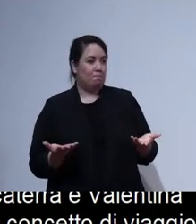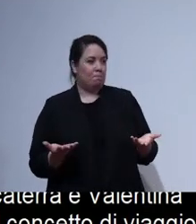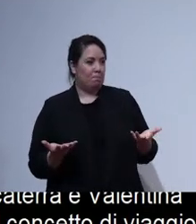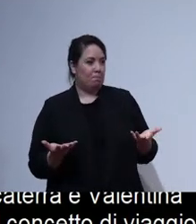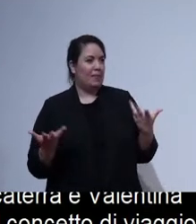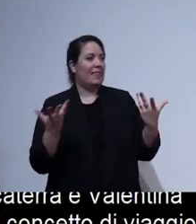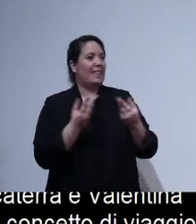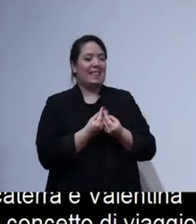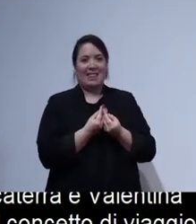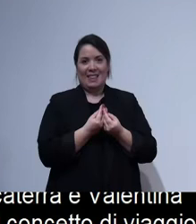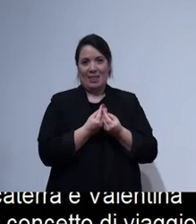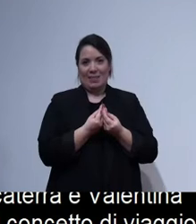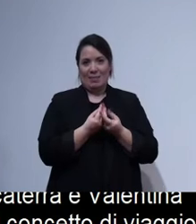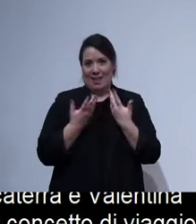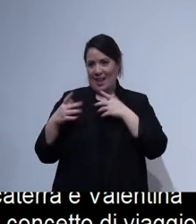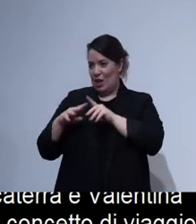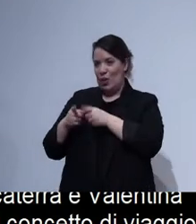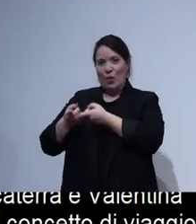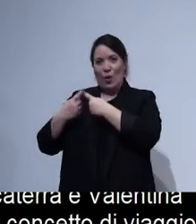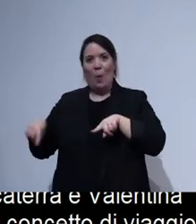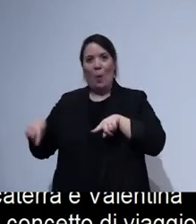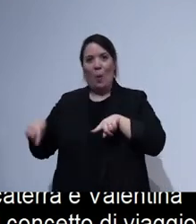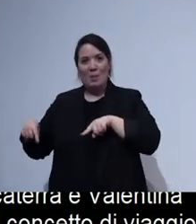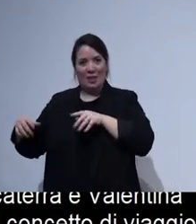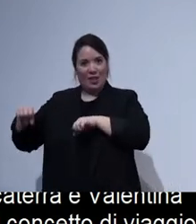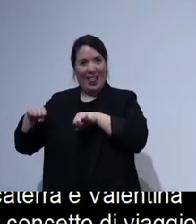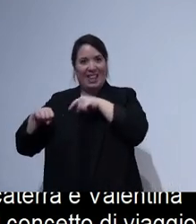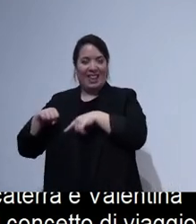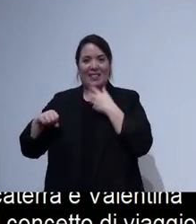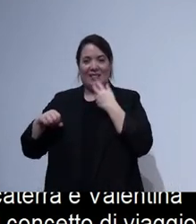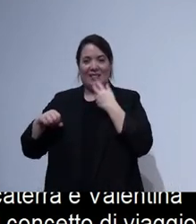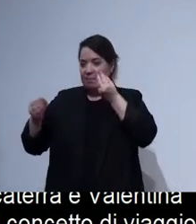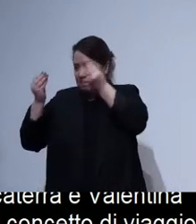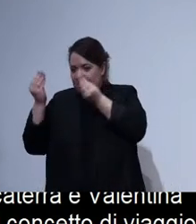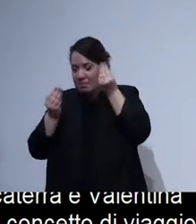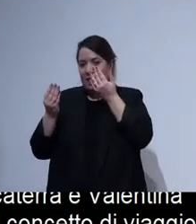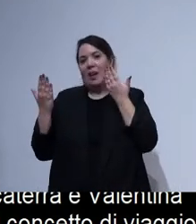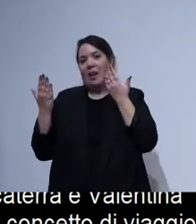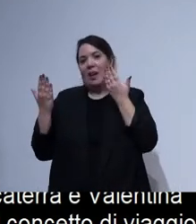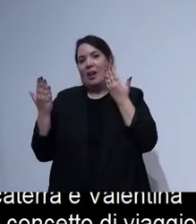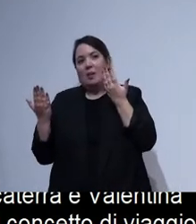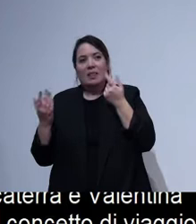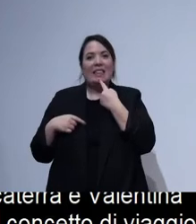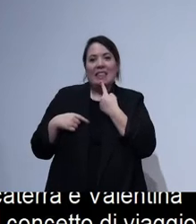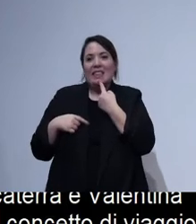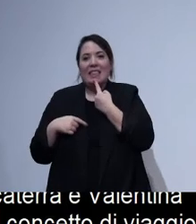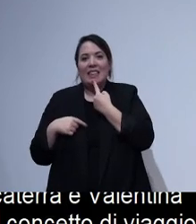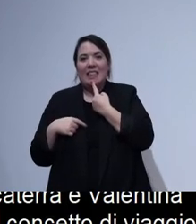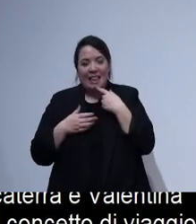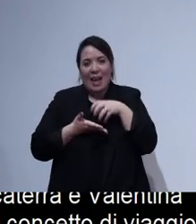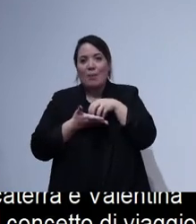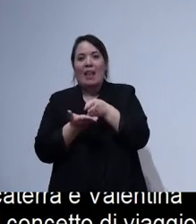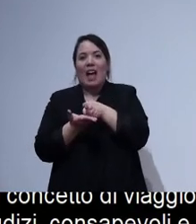board, perché tutti avremmo voluto avere la possibilità di introdurre queste nostre